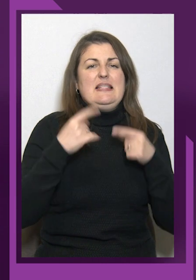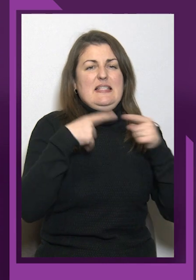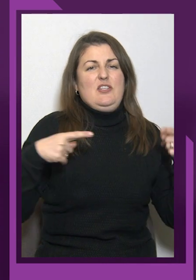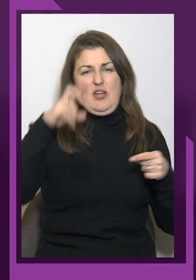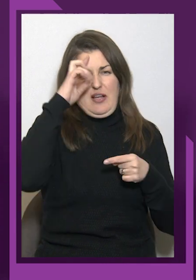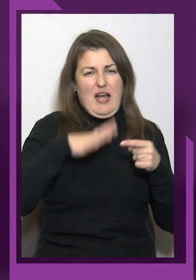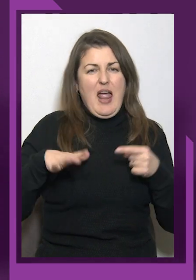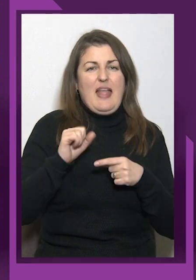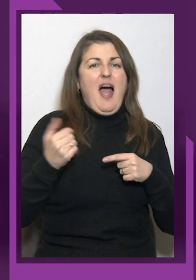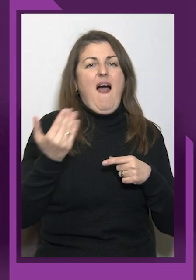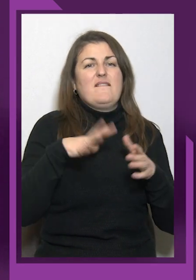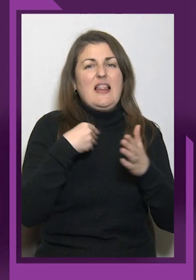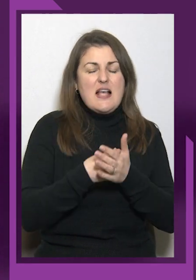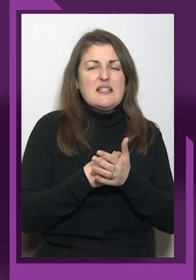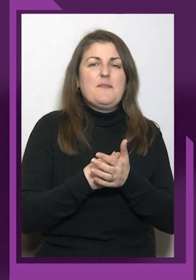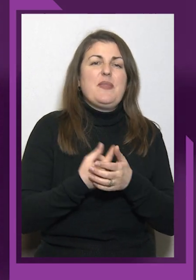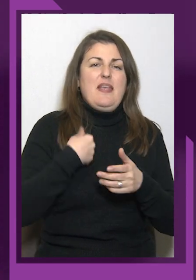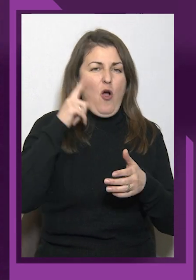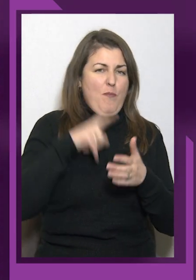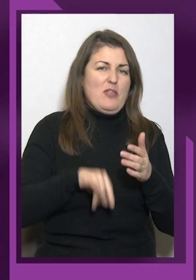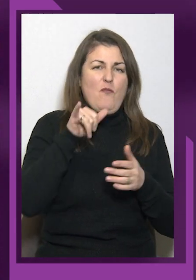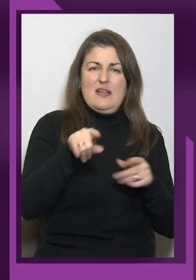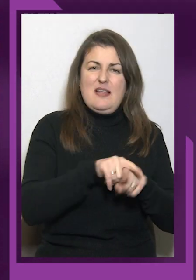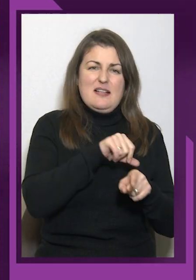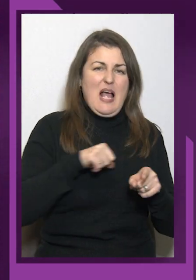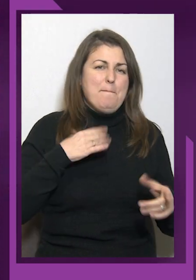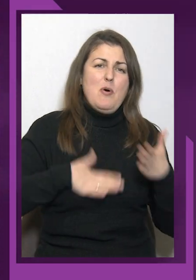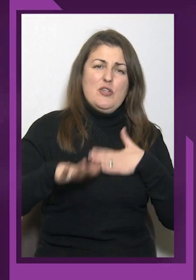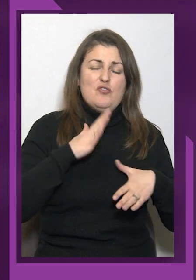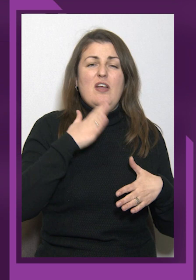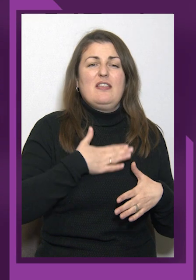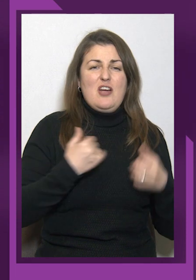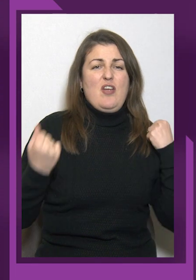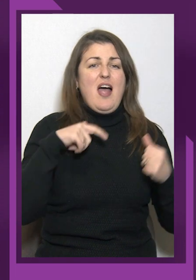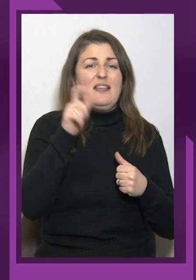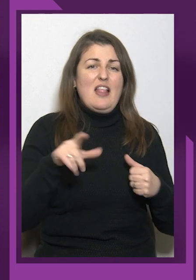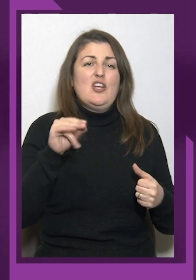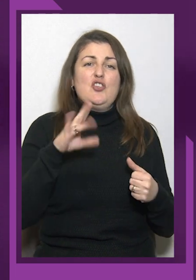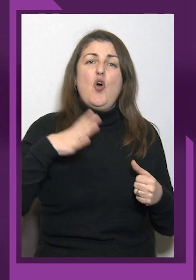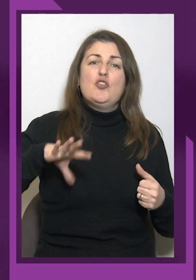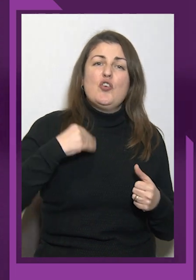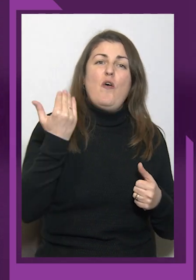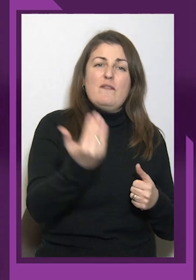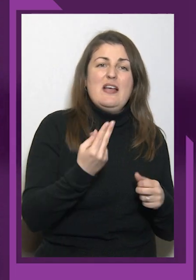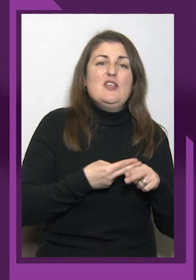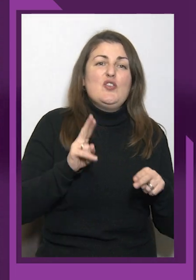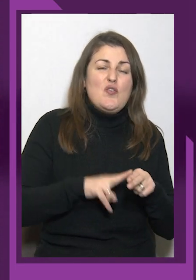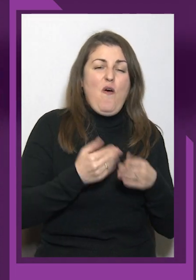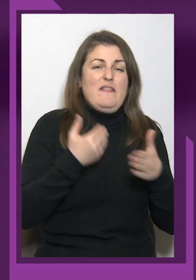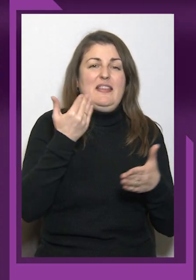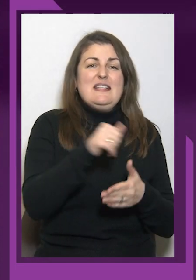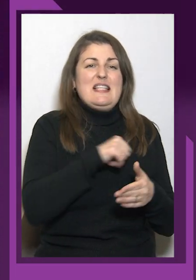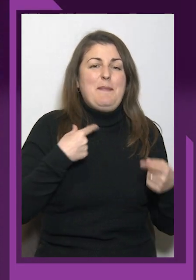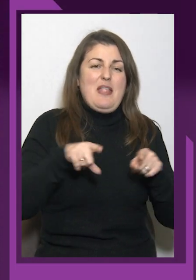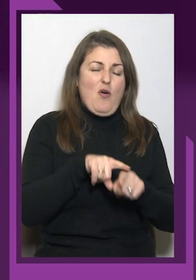само потішили і наші атлети. Чи очікували ви цього від них, саме такого потужного результату? І, можливо, хтось найбільше